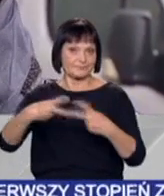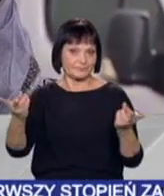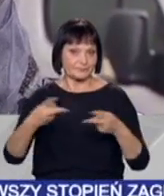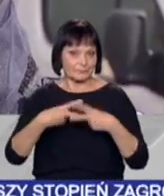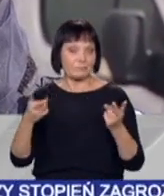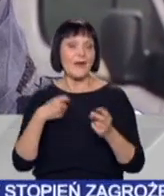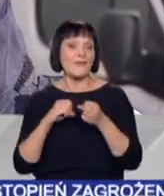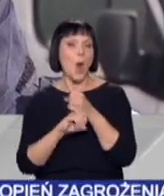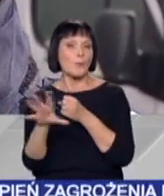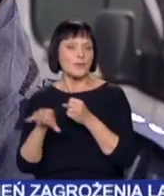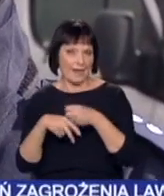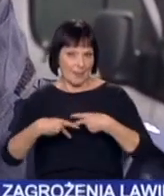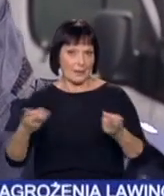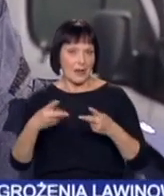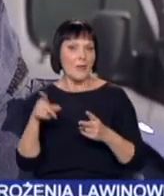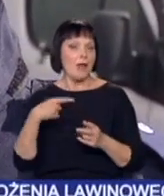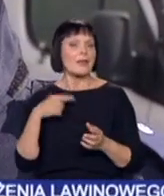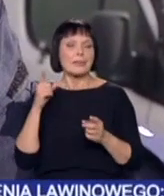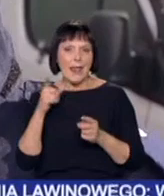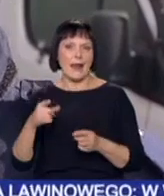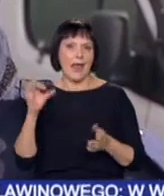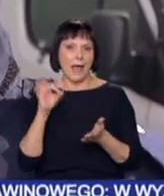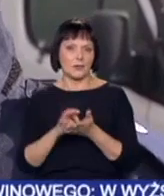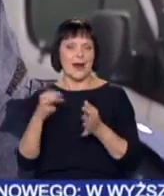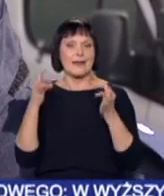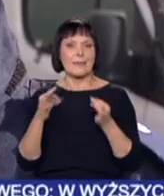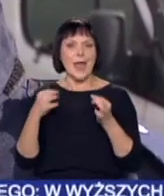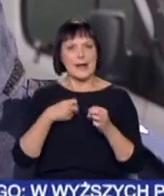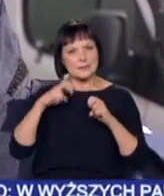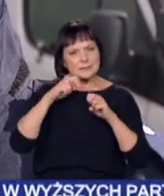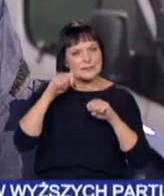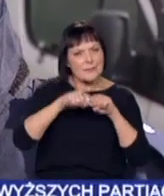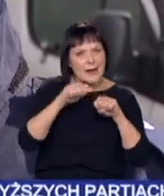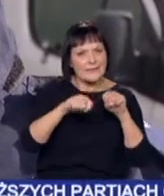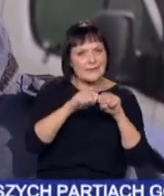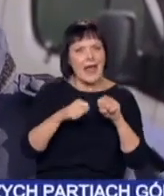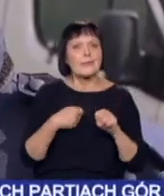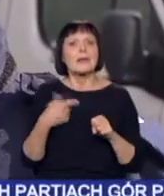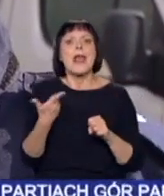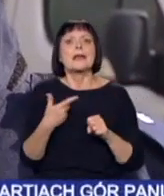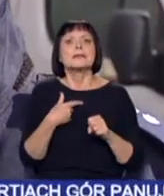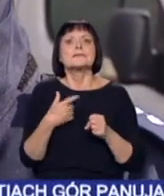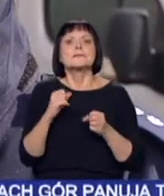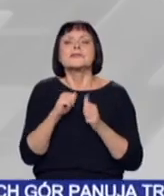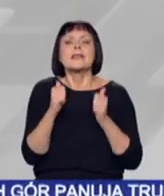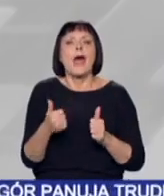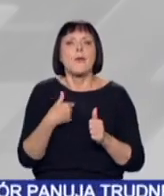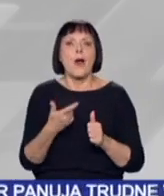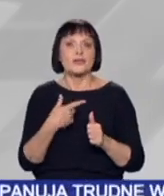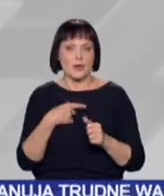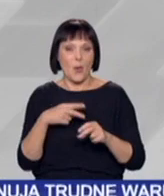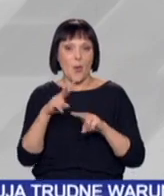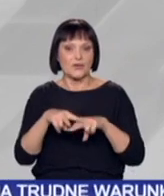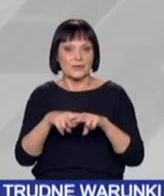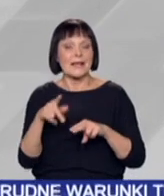są w komunikacie, one są nadal aktualne. Jeszcze ustalamy też dokładne okoliczności, przesłuchujemy świadków. Urządzenie,